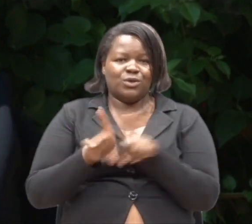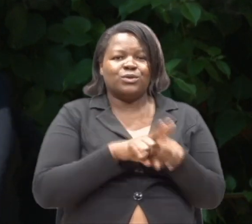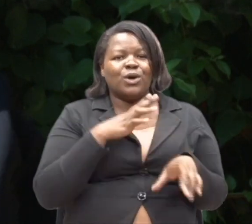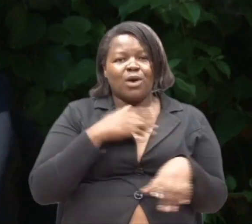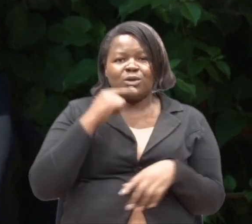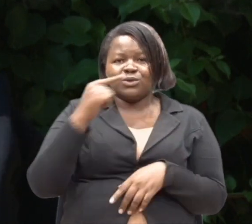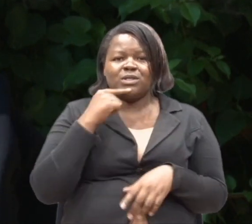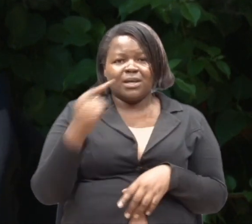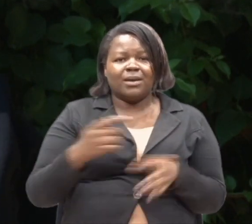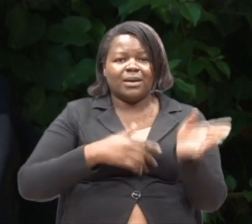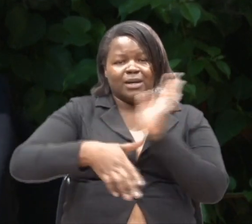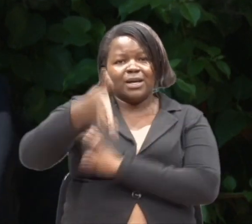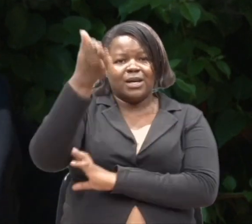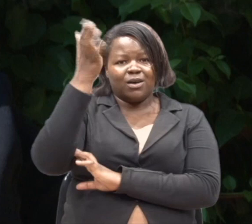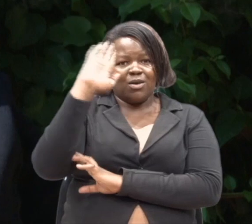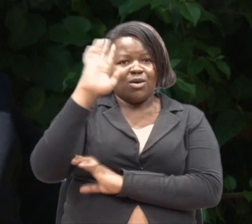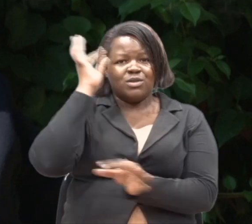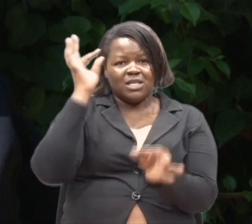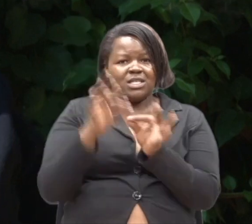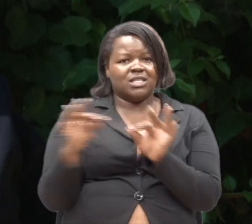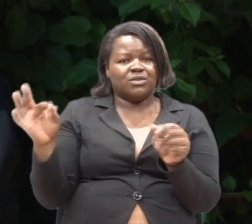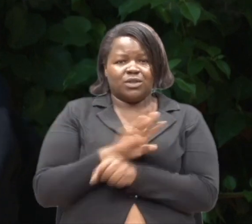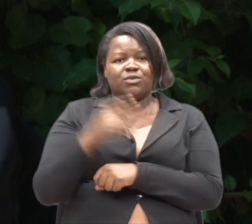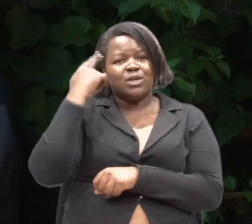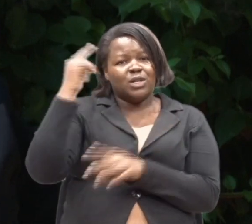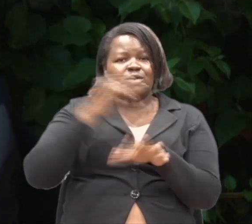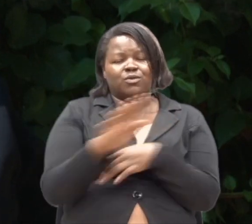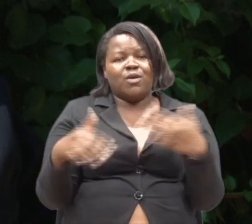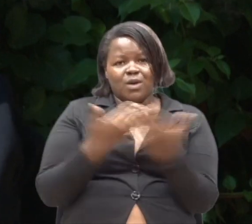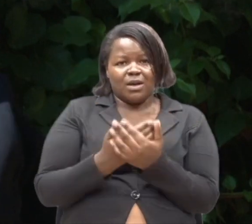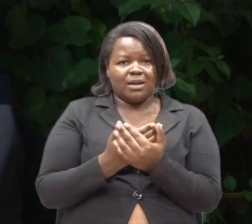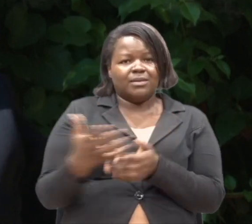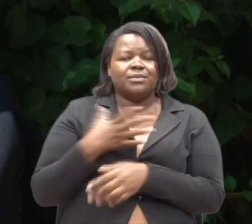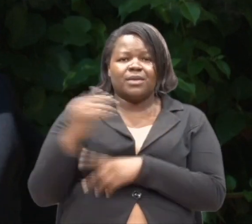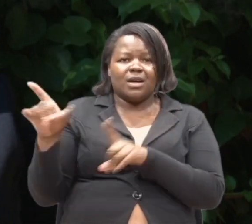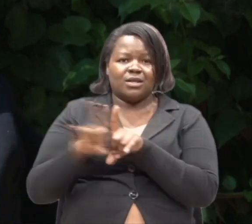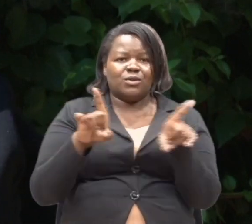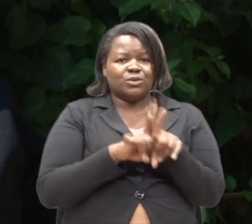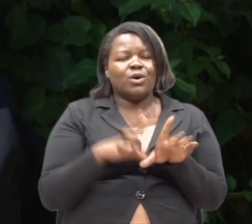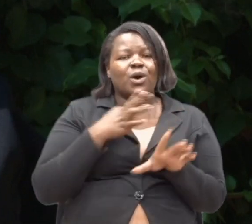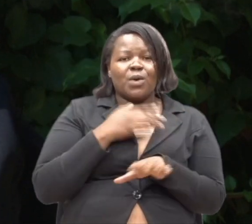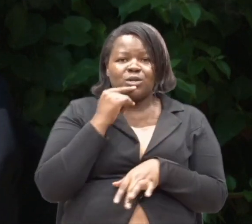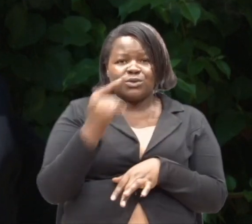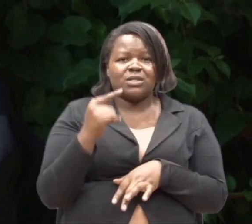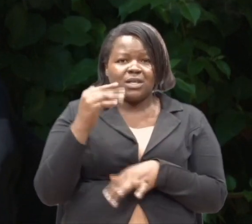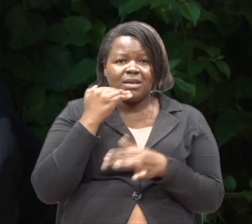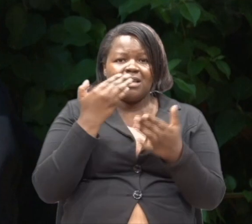Naweza sema mungu ni muaminifu kwa yote. Alafu hiyo igine ni